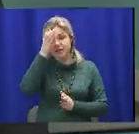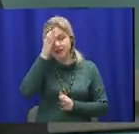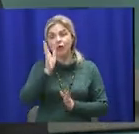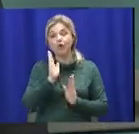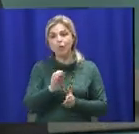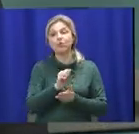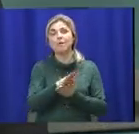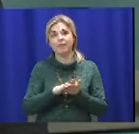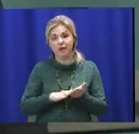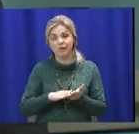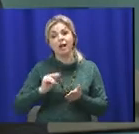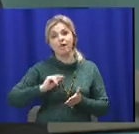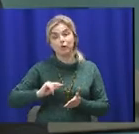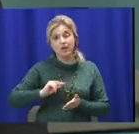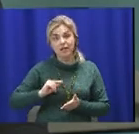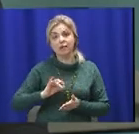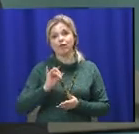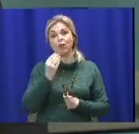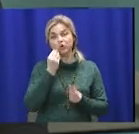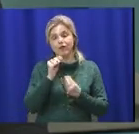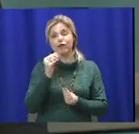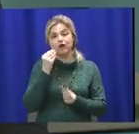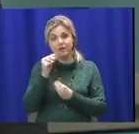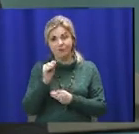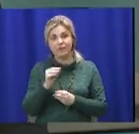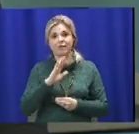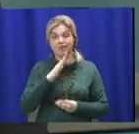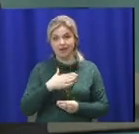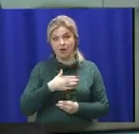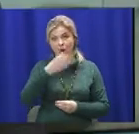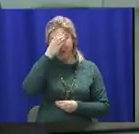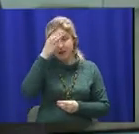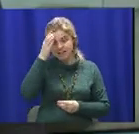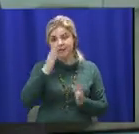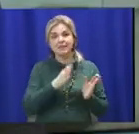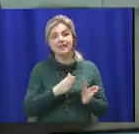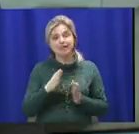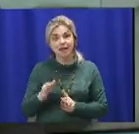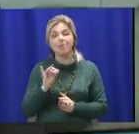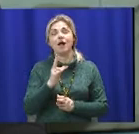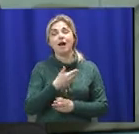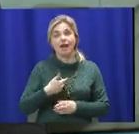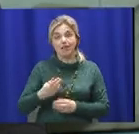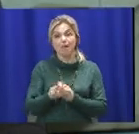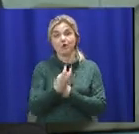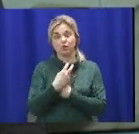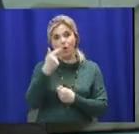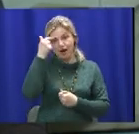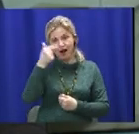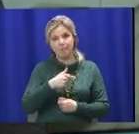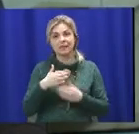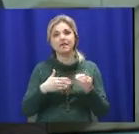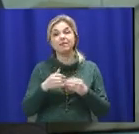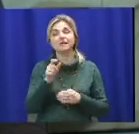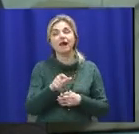существувати, функціонувати і буде усовершенствуватися наша образововна система. І к нам придуть грамотні спеціалісти, в